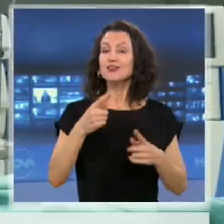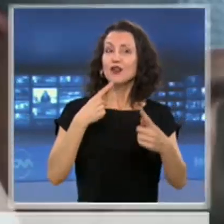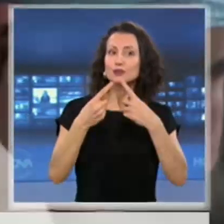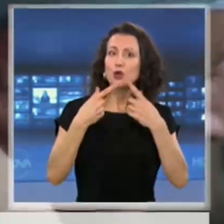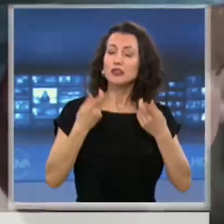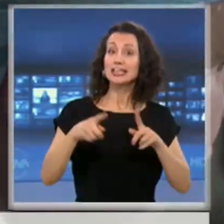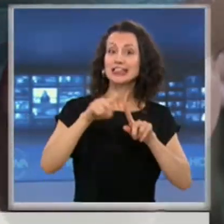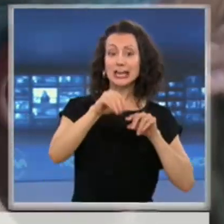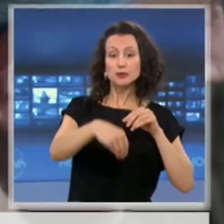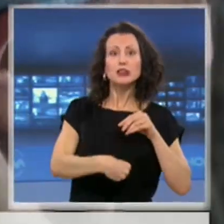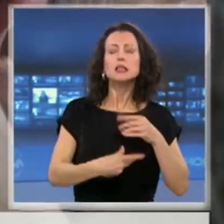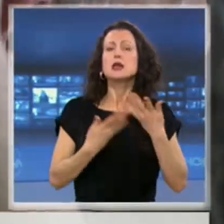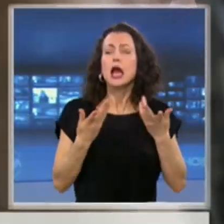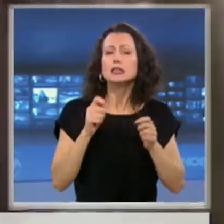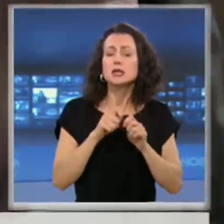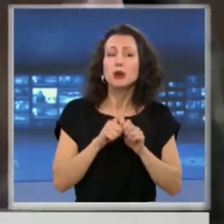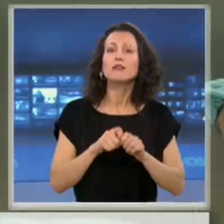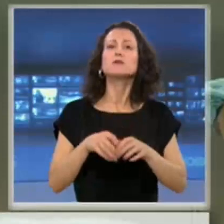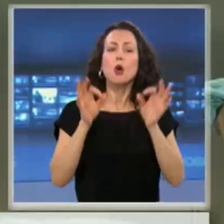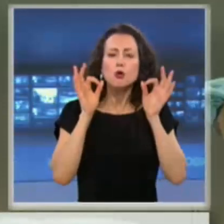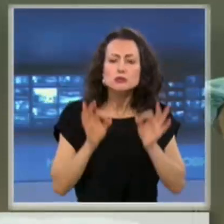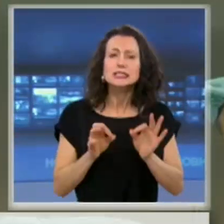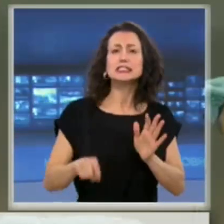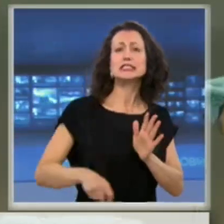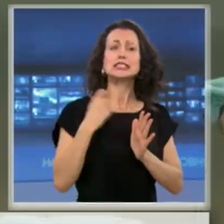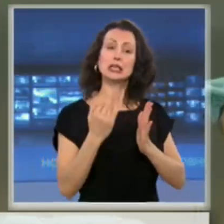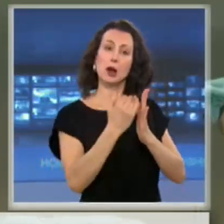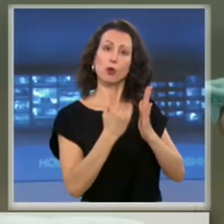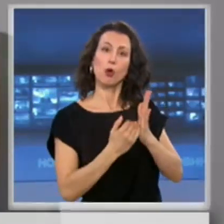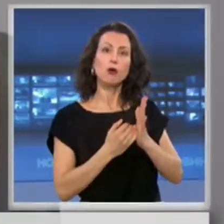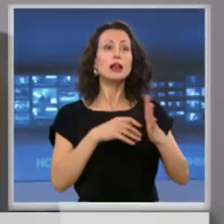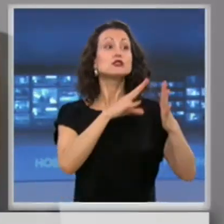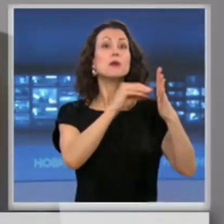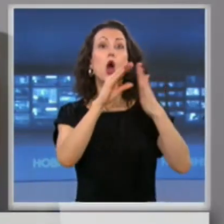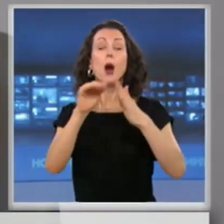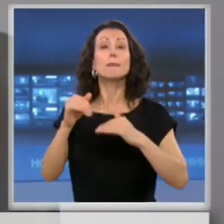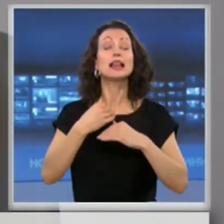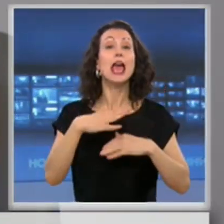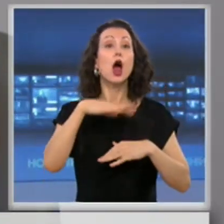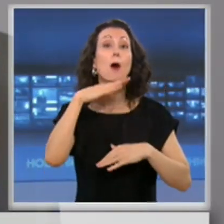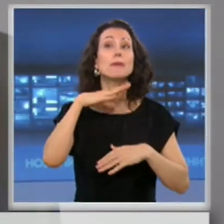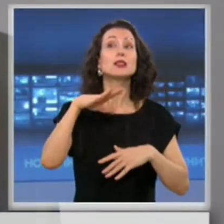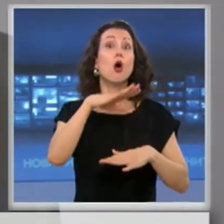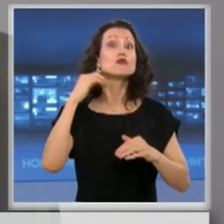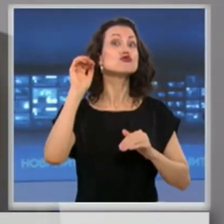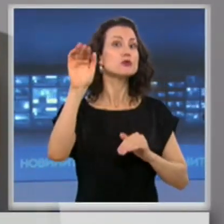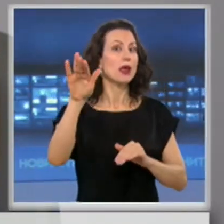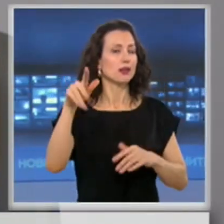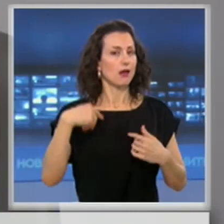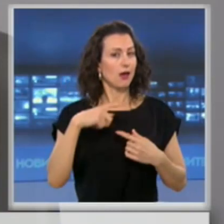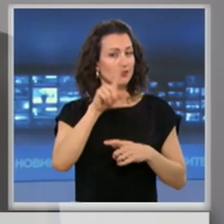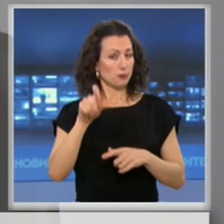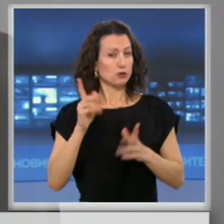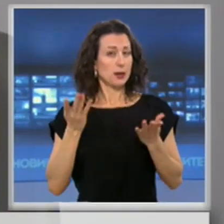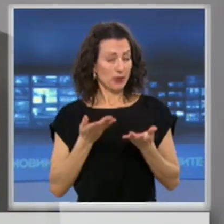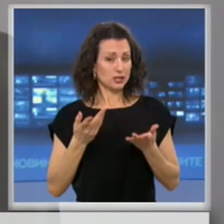извършват при стриктен протокол, за който е почерпен опити от чужбина. Въпросът беше да се разработат алгоритми, които